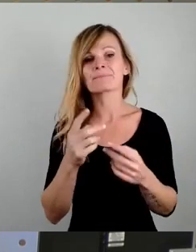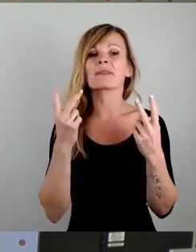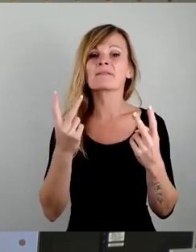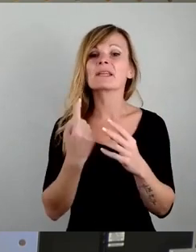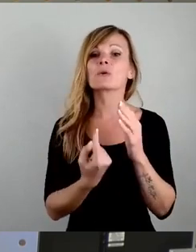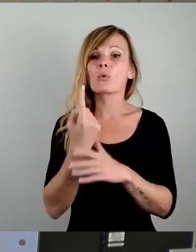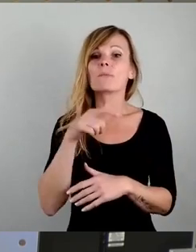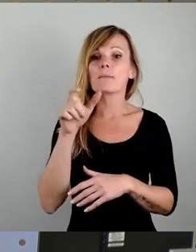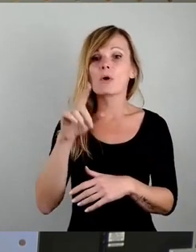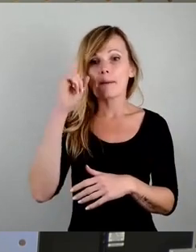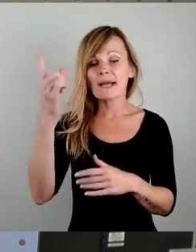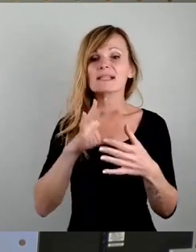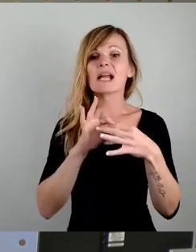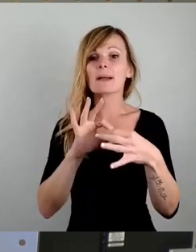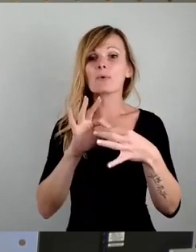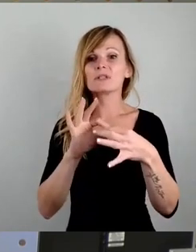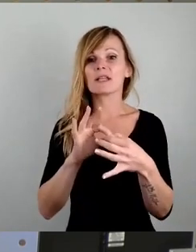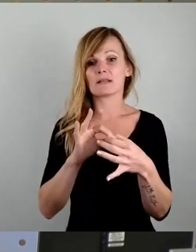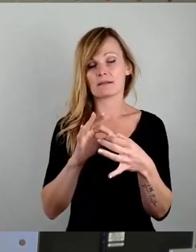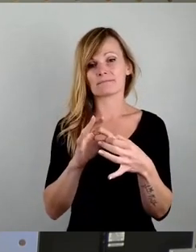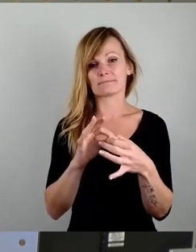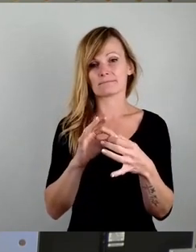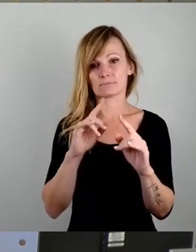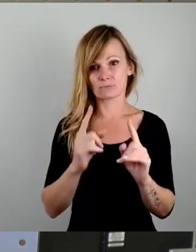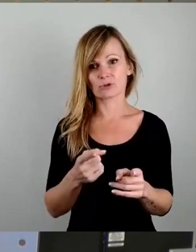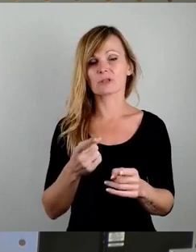gebunden wird. Warum ist das wichtig?